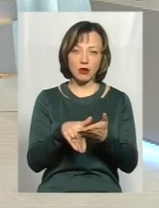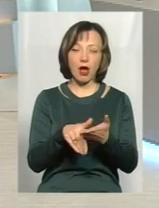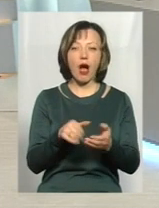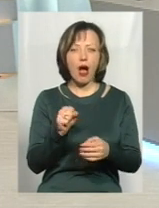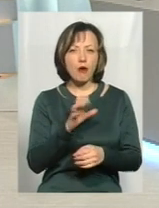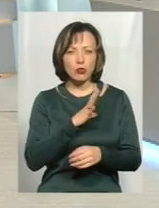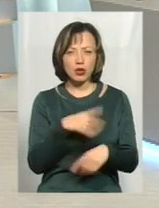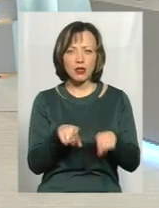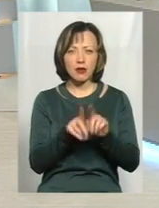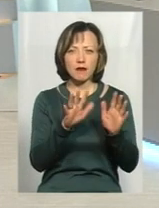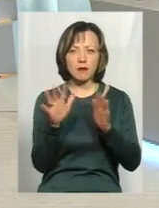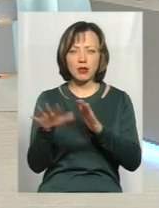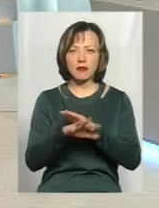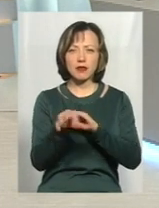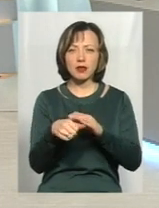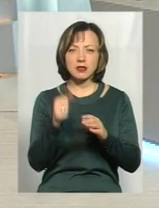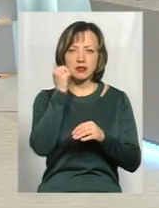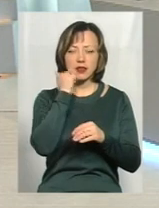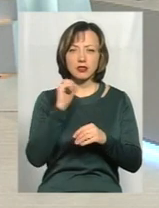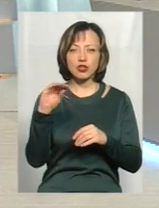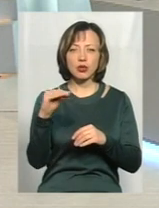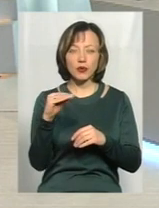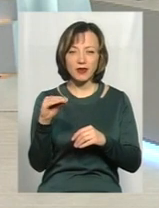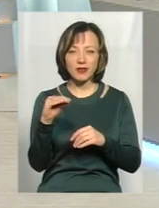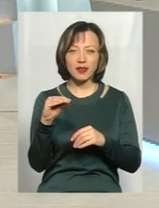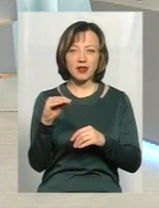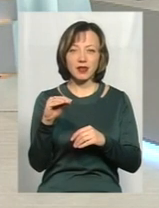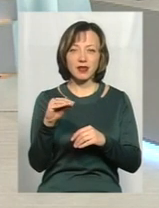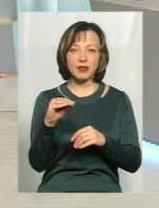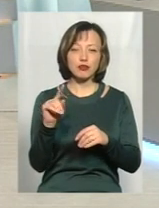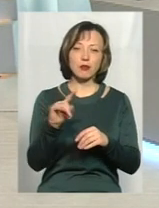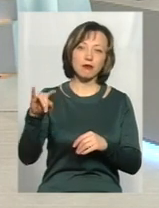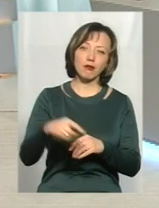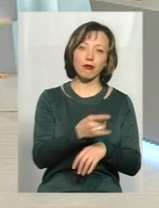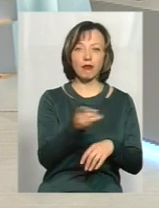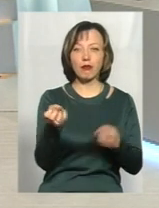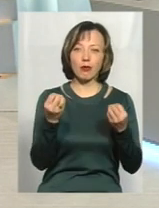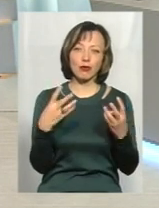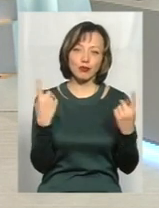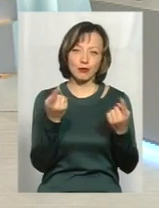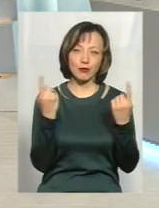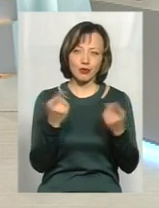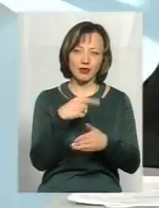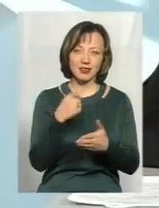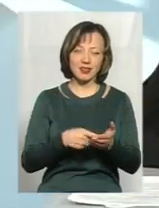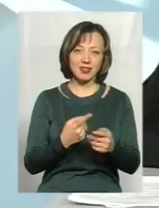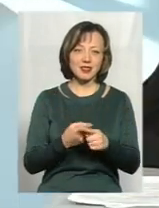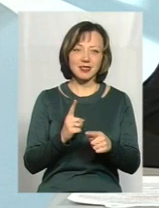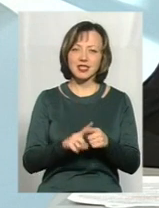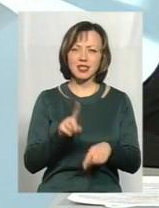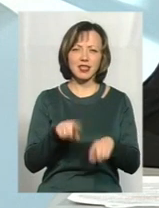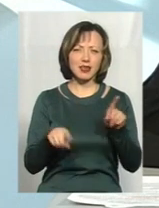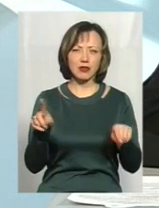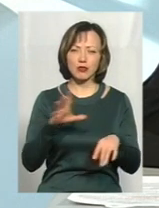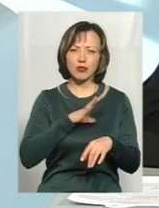такі випадки в нас викладення, хоча там стареньких жигулів, там заради покататися? Це вкрай рідко